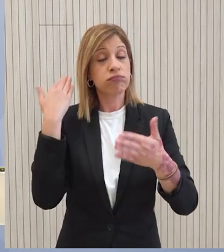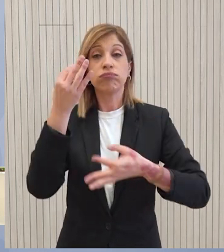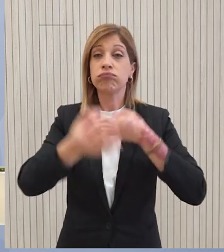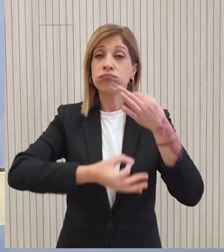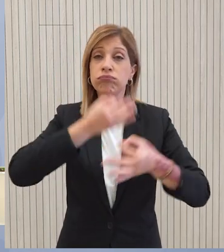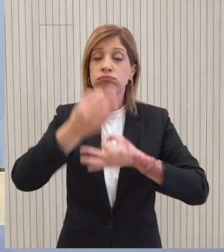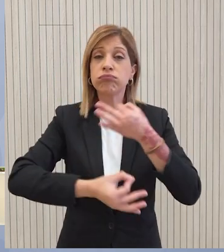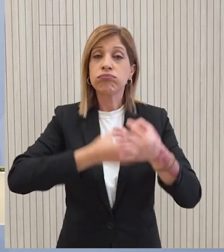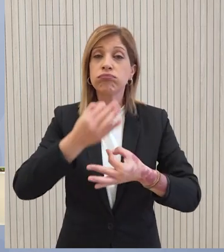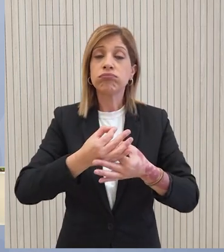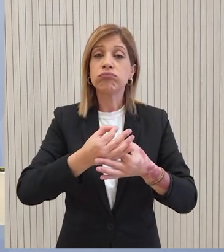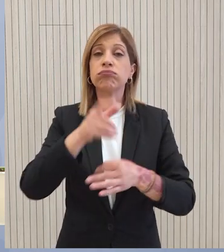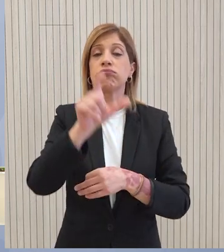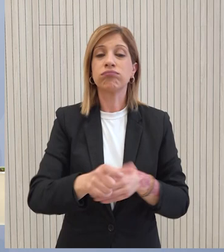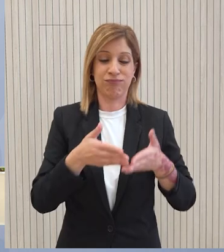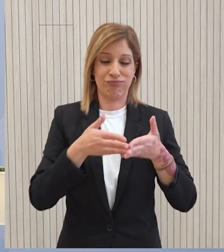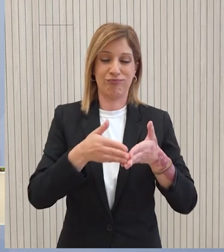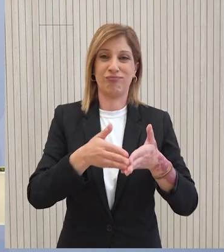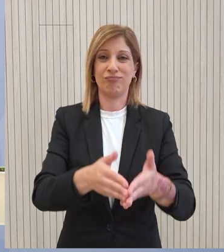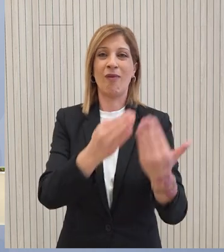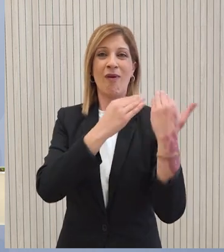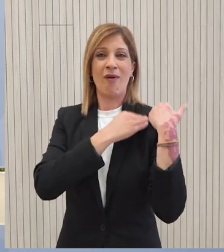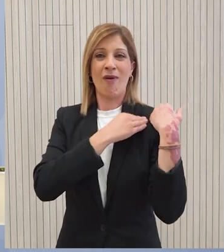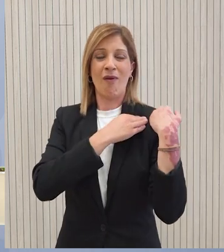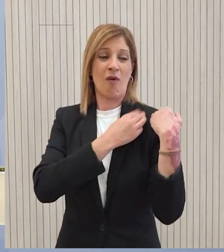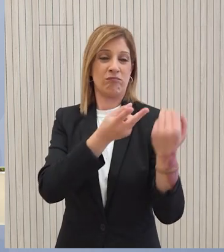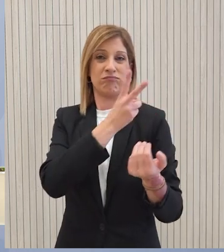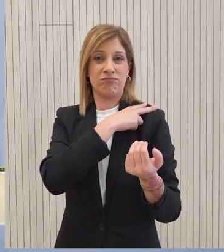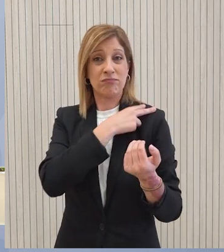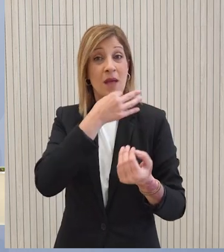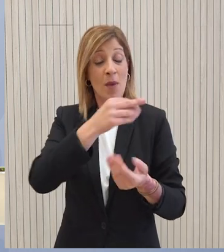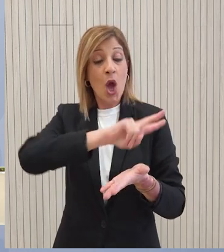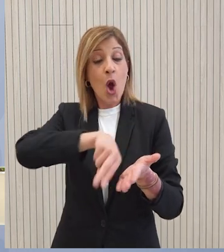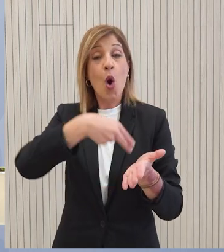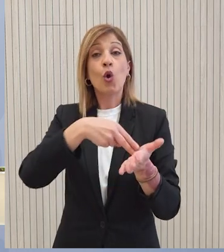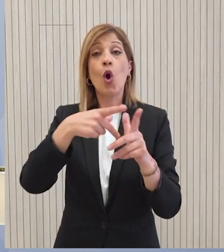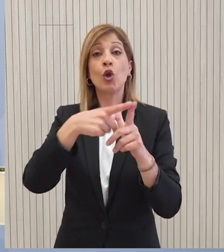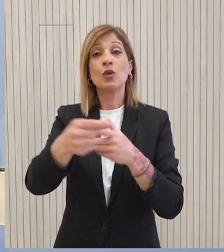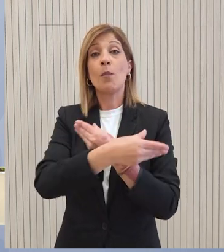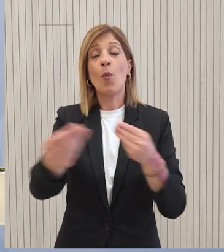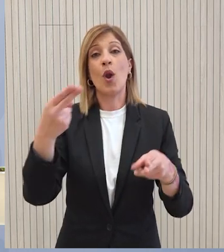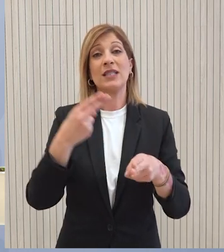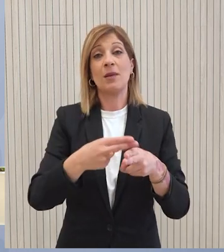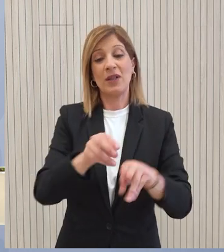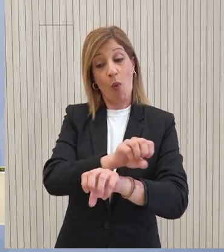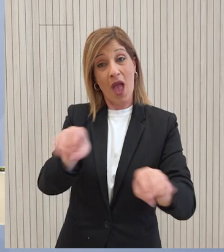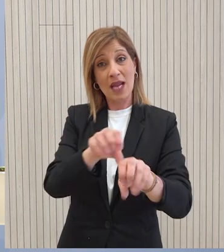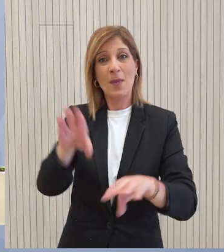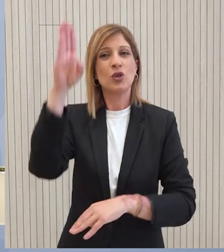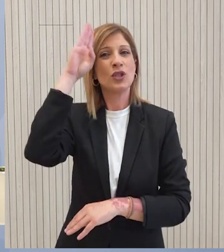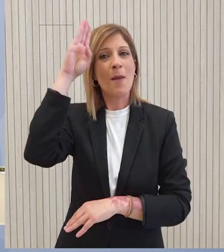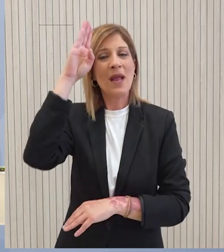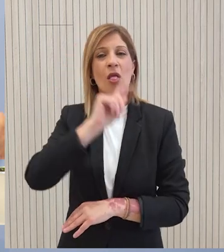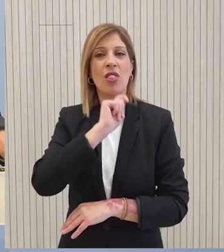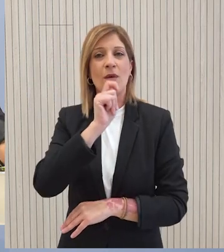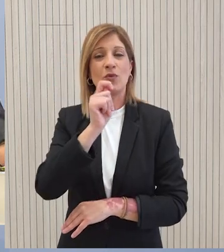τον πιο εμφαντικό τρόπο ο Αντινάβαρχος Κούπερ για τον ρόλο της Κύπρου κατά την ενημέρωση της Αμερικανικής Κυβέρνησης σε δημοσιογράφους σχετικά